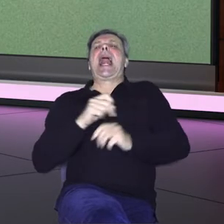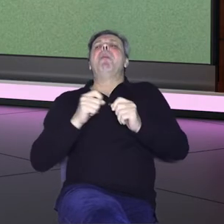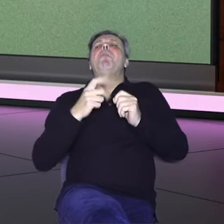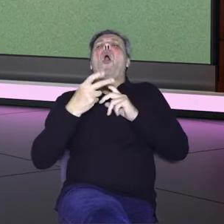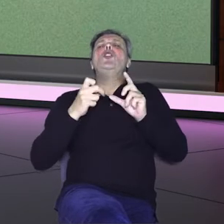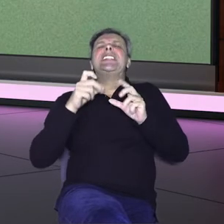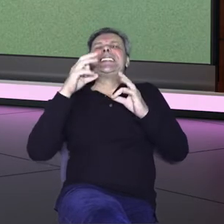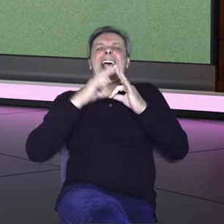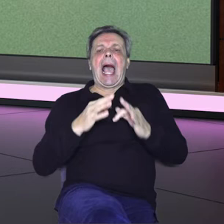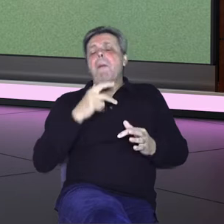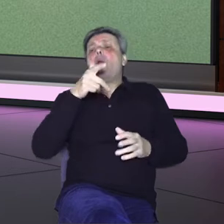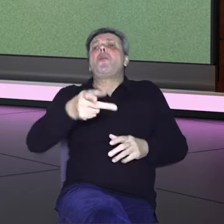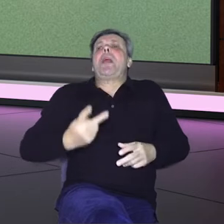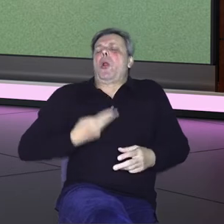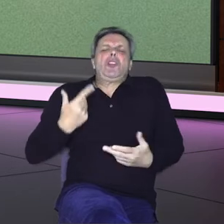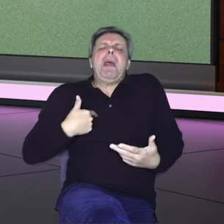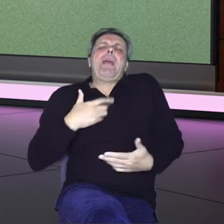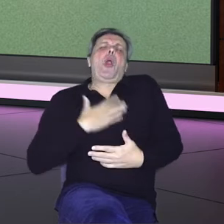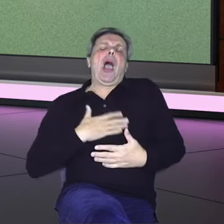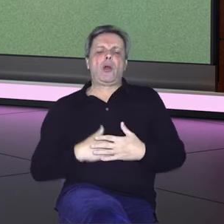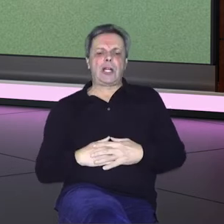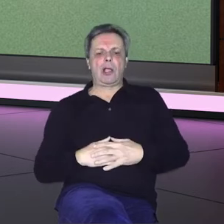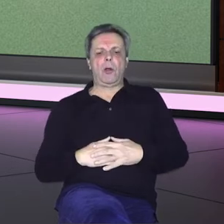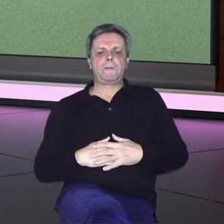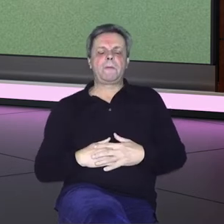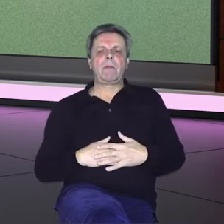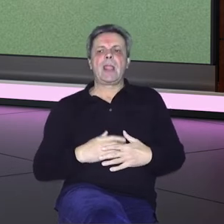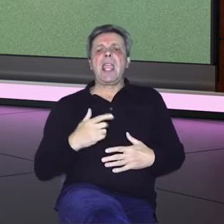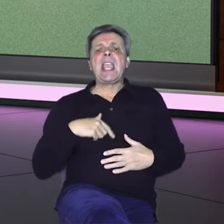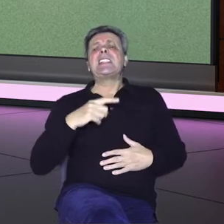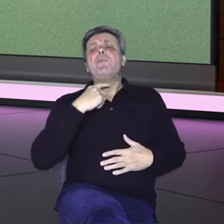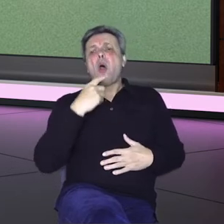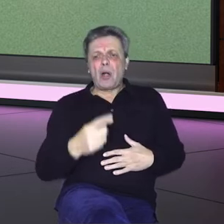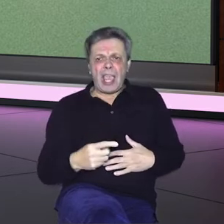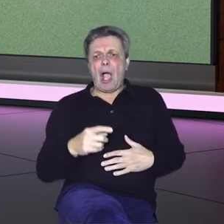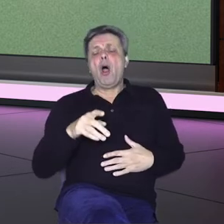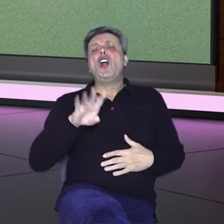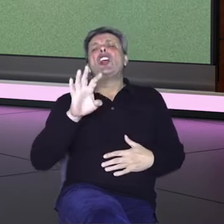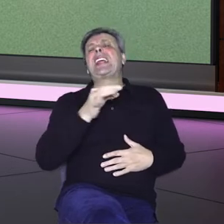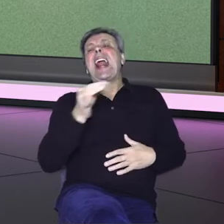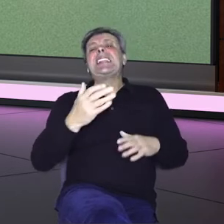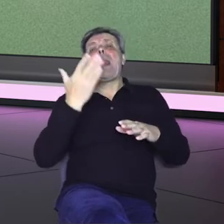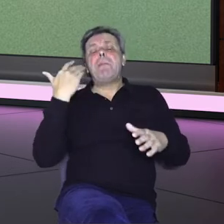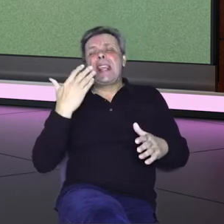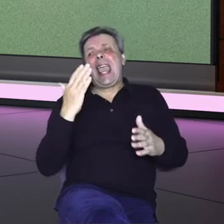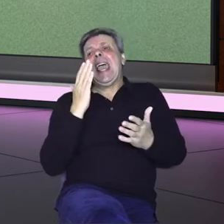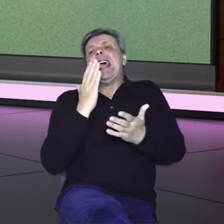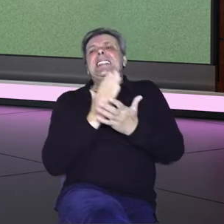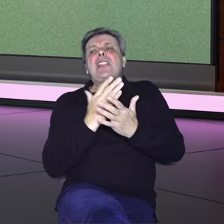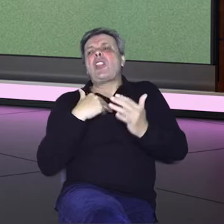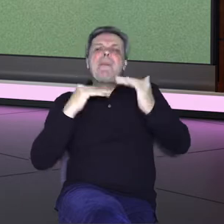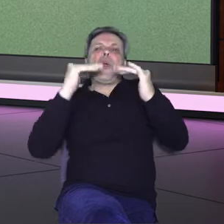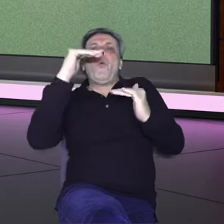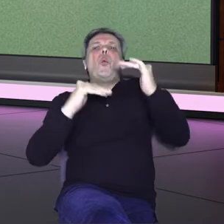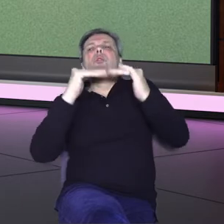baš ponosni i bili mi jako drago. Jer sam ja to sve tek rekao možda dva tjedna prije, samo zbog rasporeda, da mi se uvrsti u raspore da se